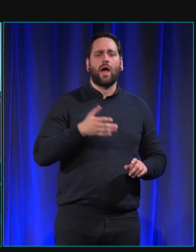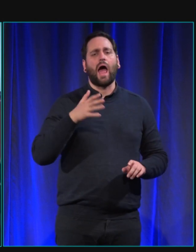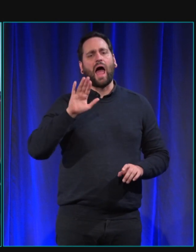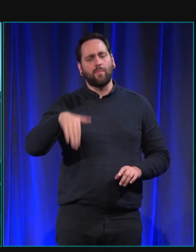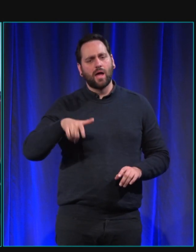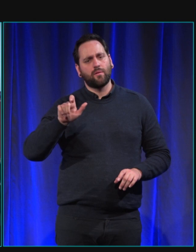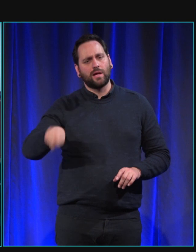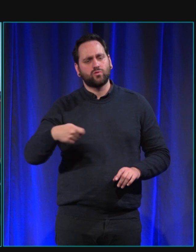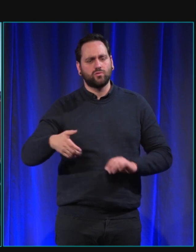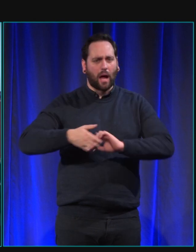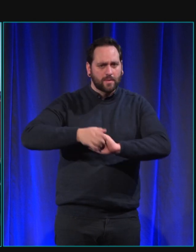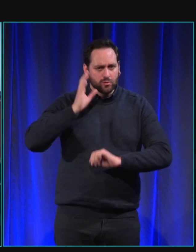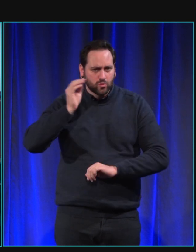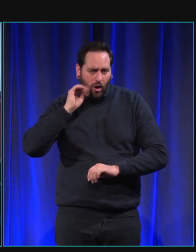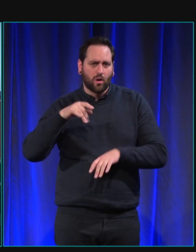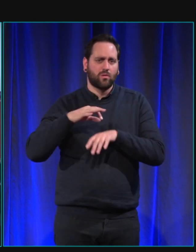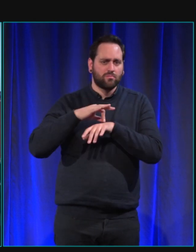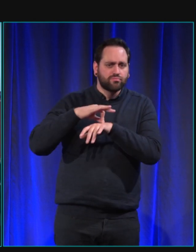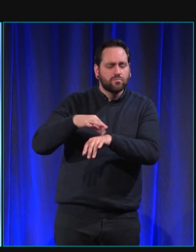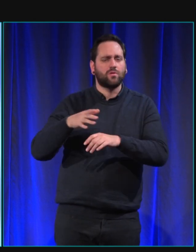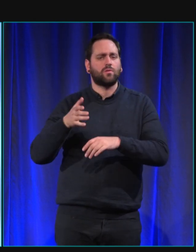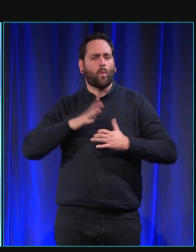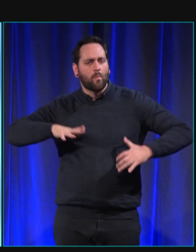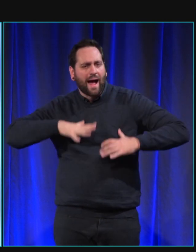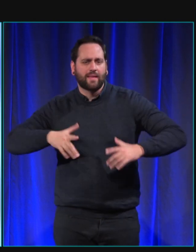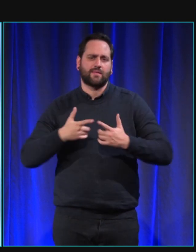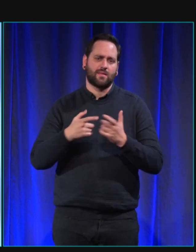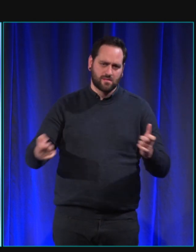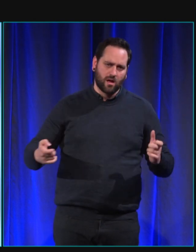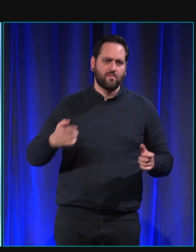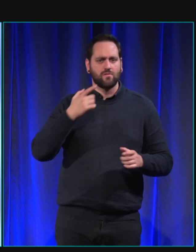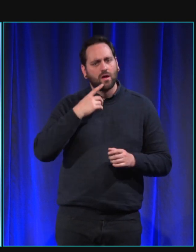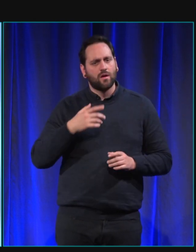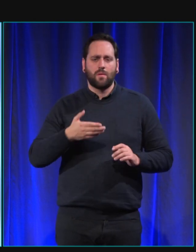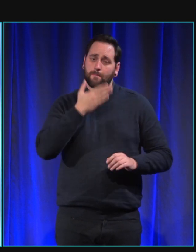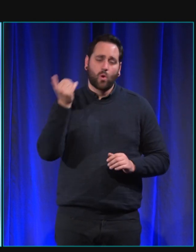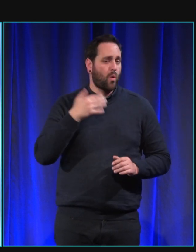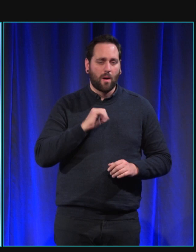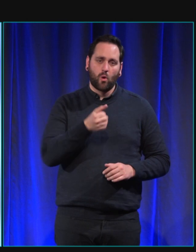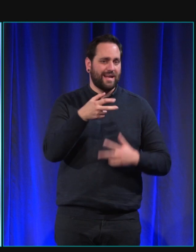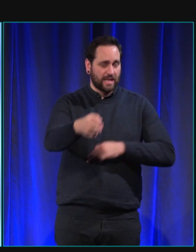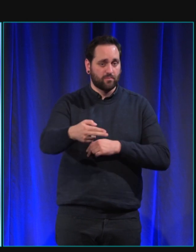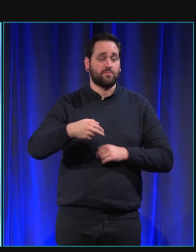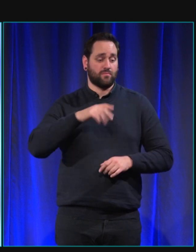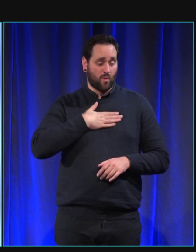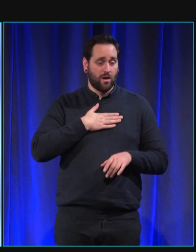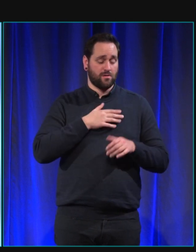et qui avait suffisamment promené avec moi avant le chien pour avoir les bons réflexes